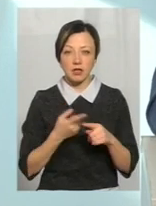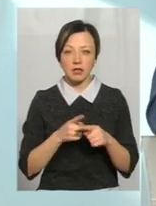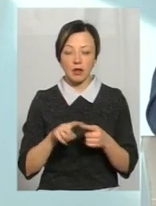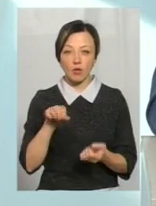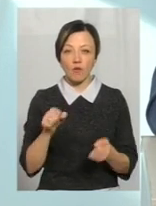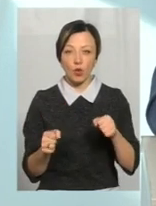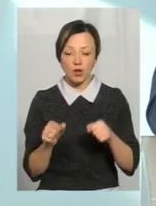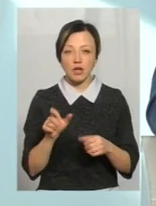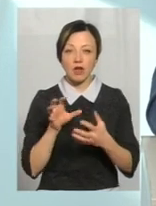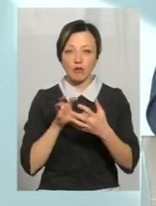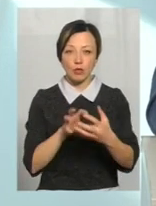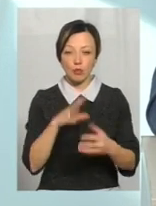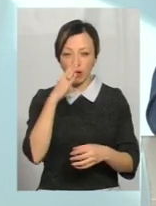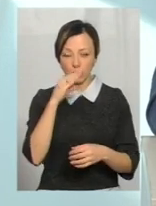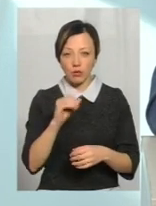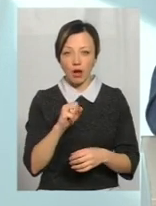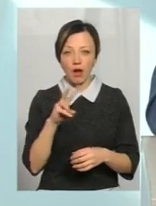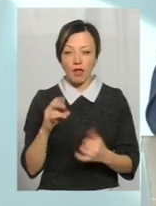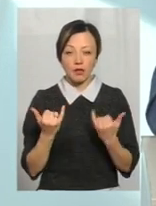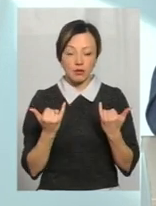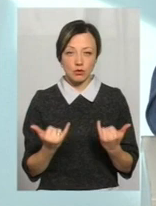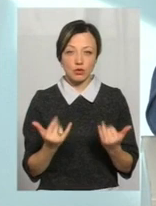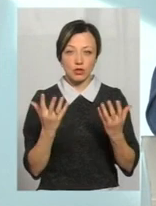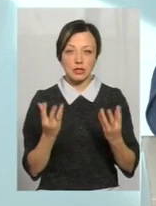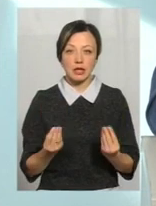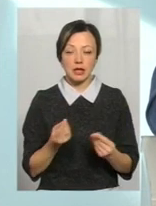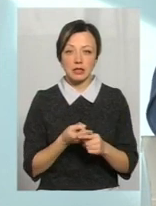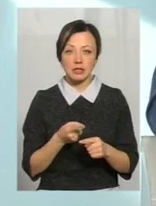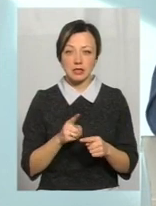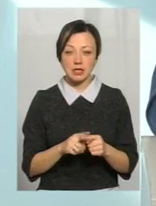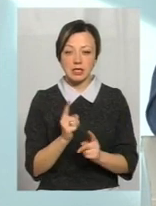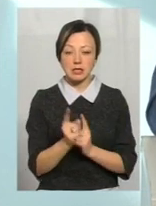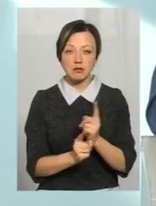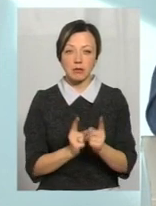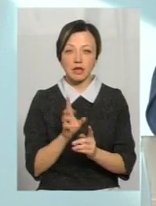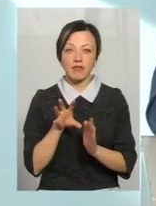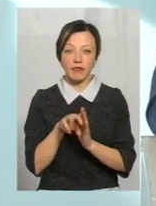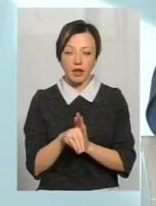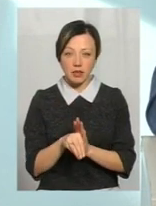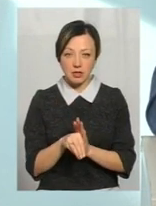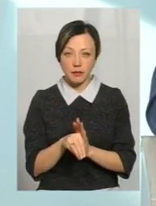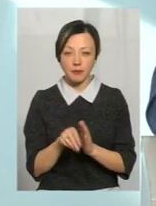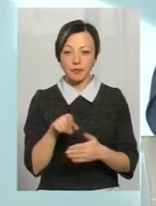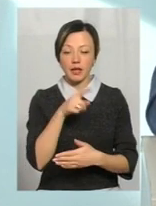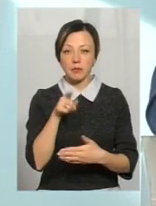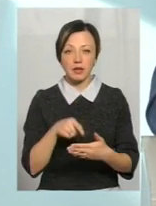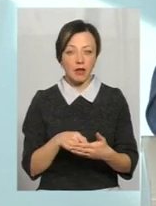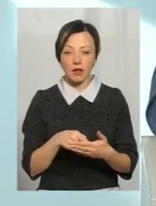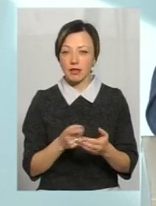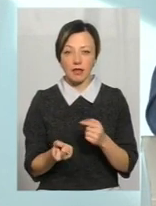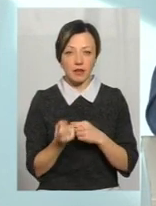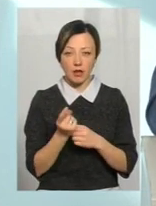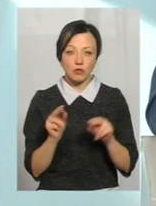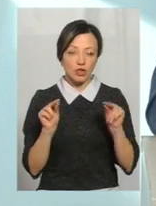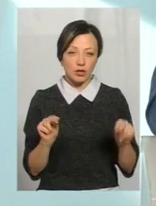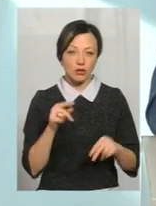з автобусного маршруту. Проте вже на сьогоднішній день ми ці зміни внесли. Питань у нас не виникає, тому що,